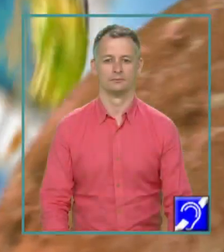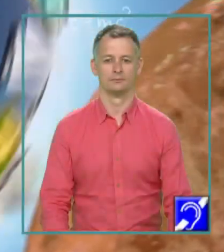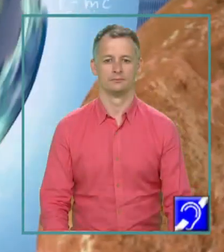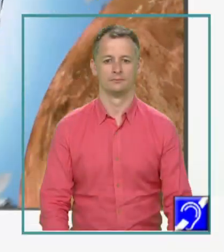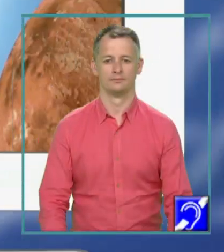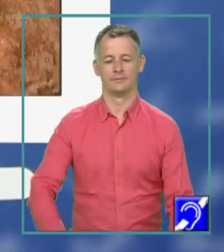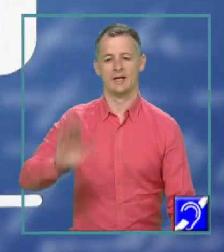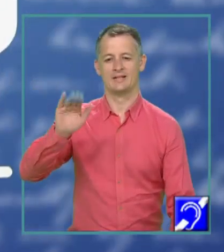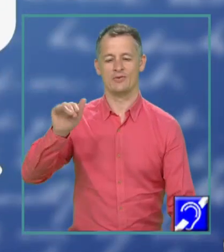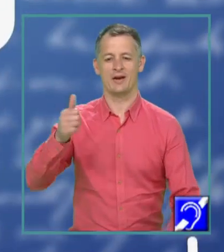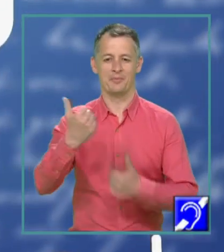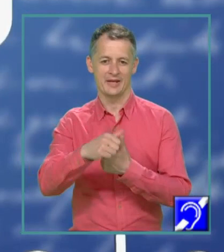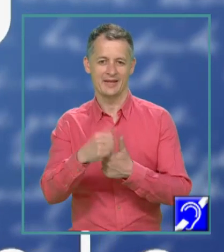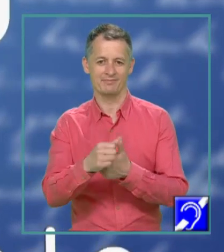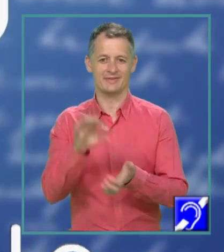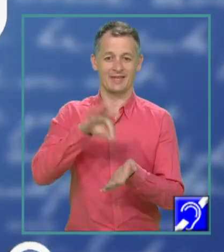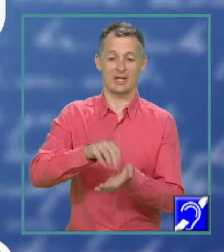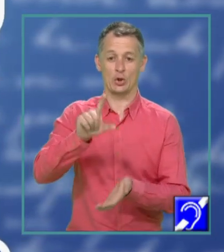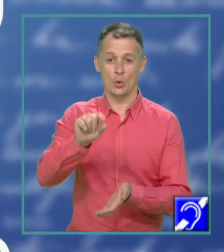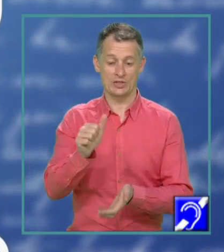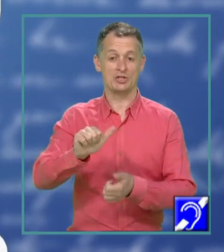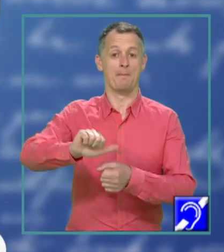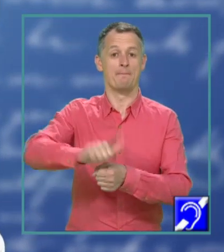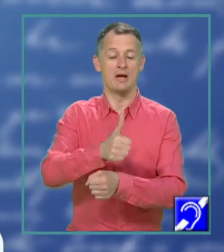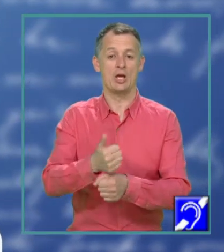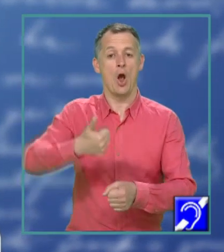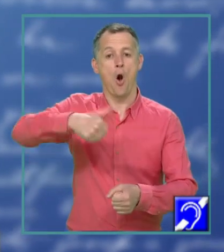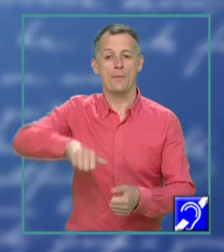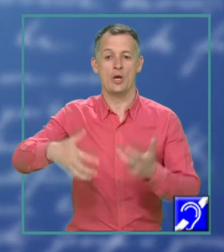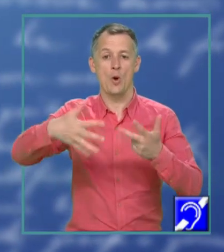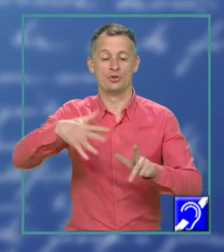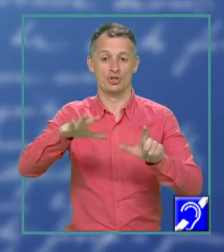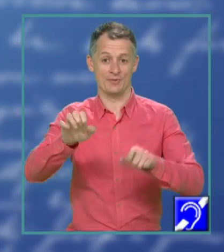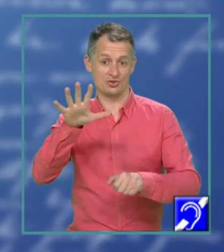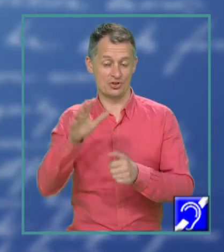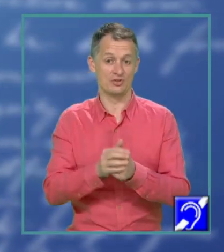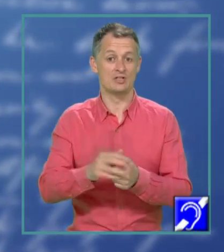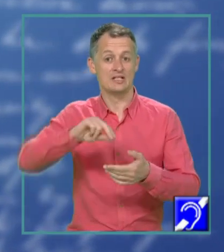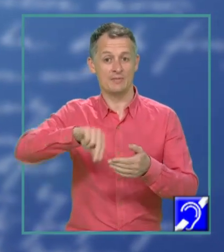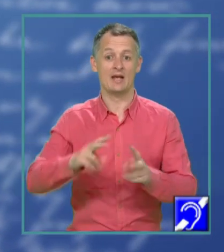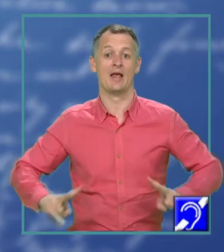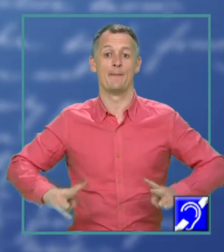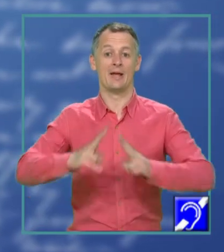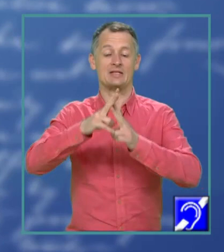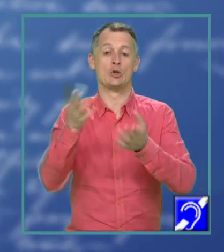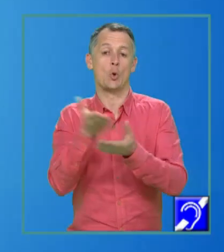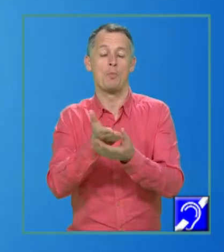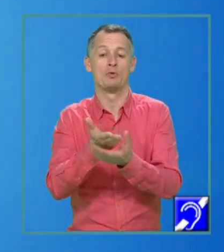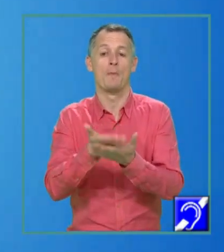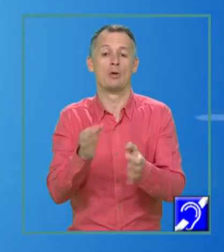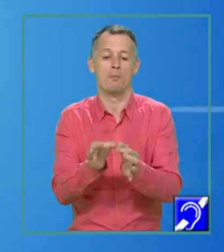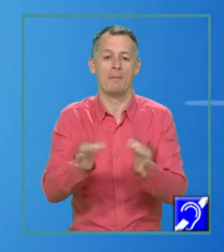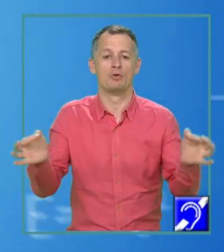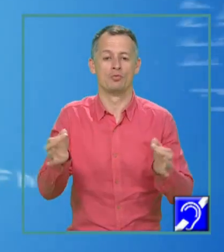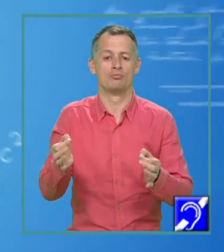Salutare, prieteni! Pe 20 mai, în anul 1875, a fost semnată la Paris Convenția Metrului, tratat prin